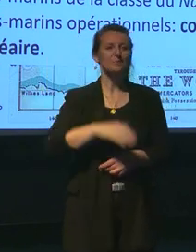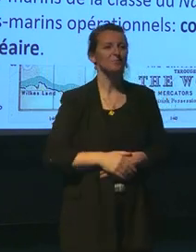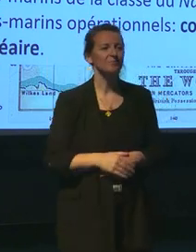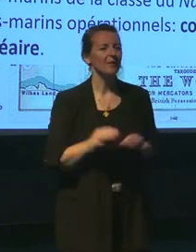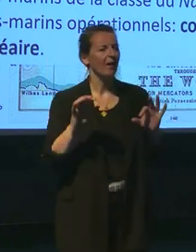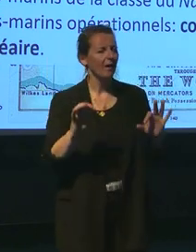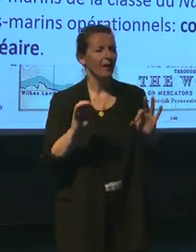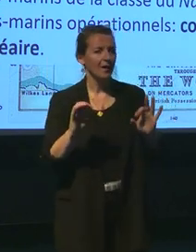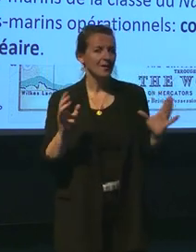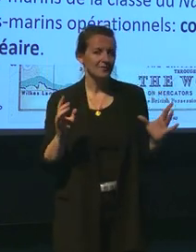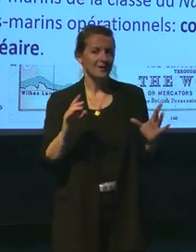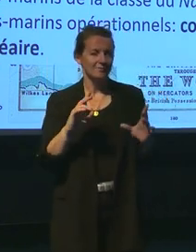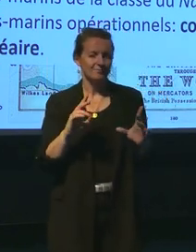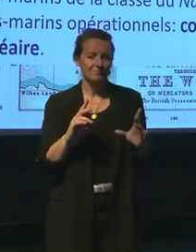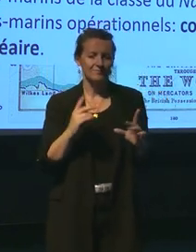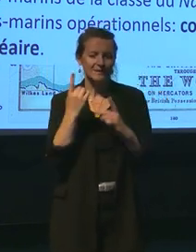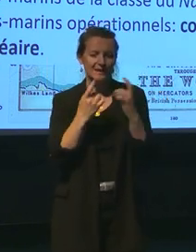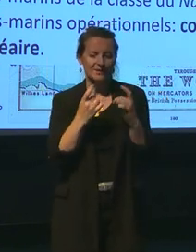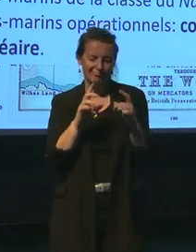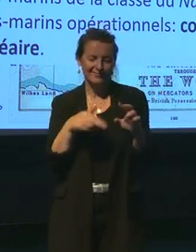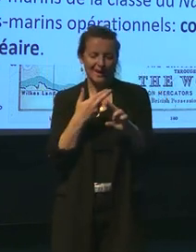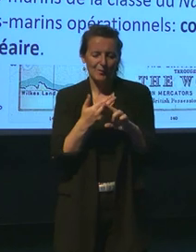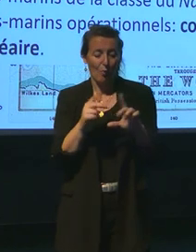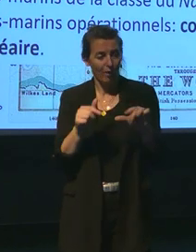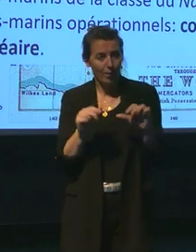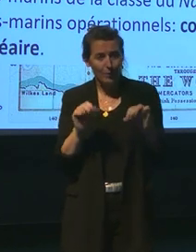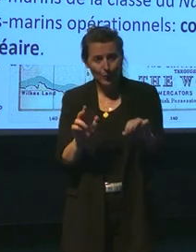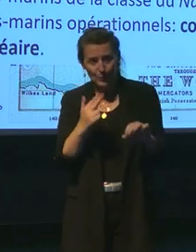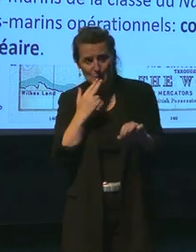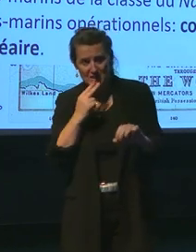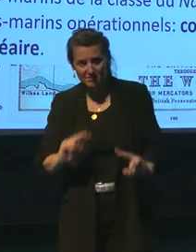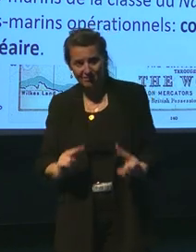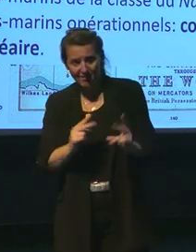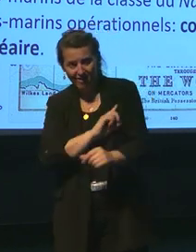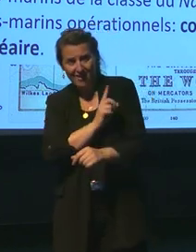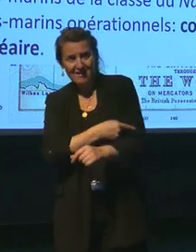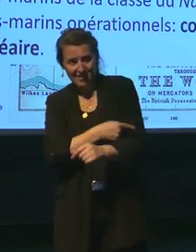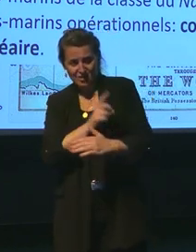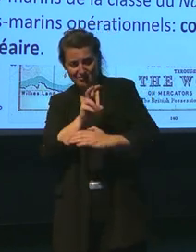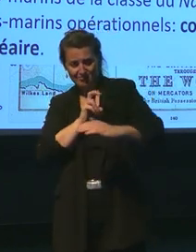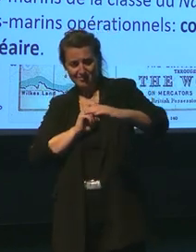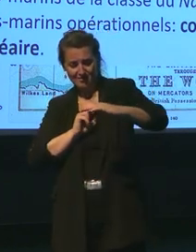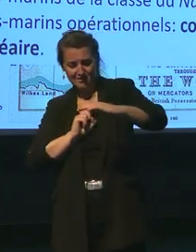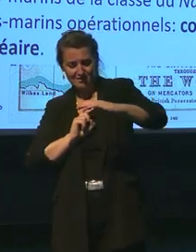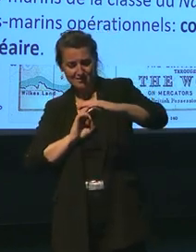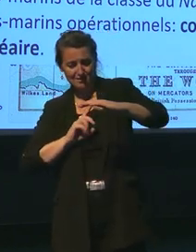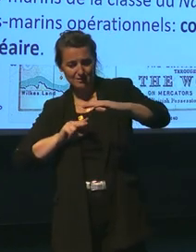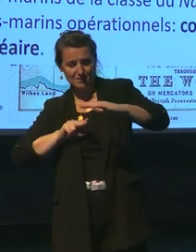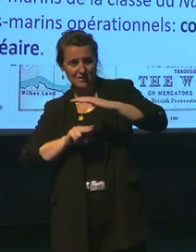que de tels dispositifs peuvent servir d'énergie à des sous-marins de la classe mutilus ? Non.